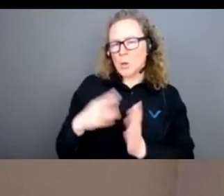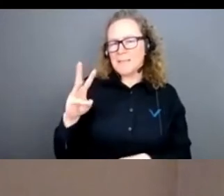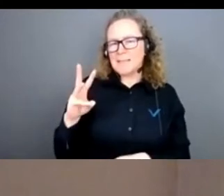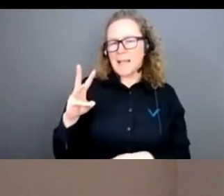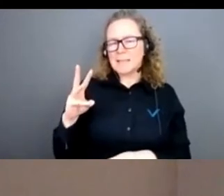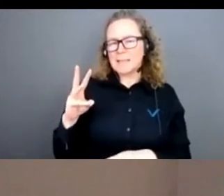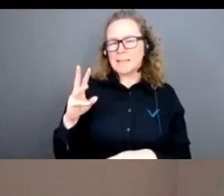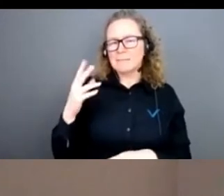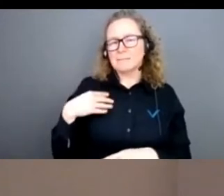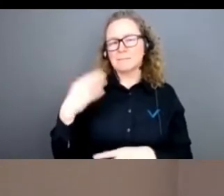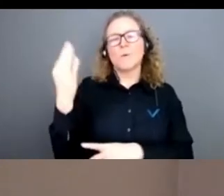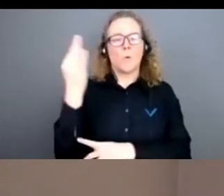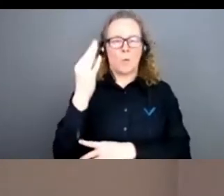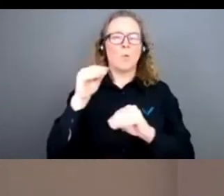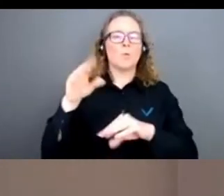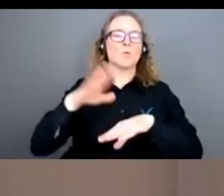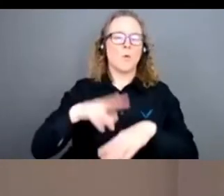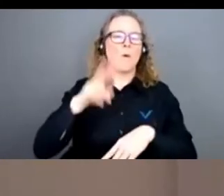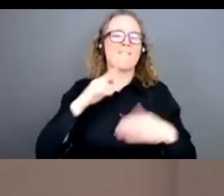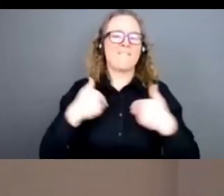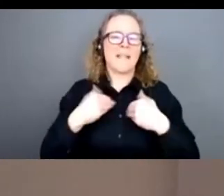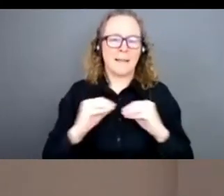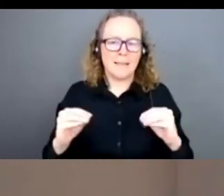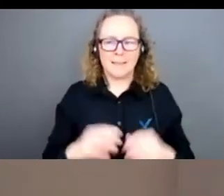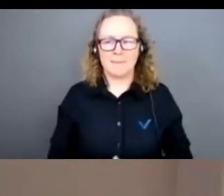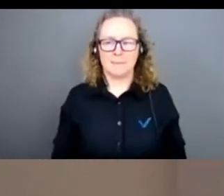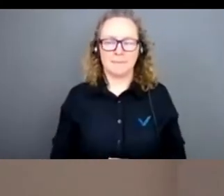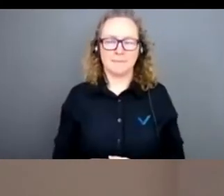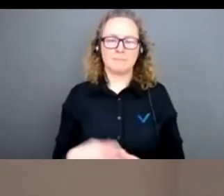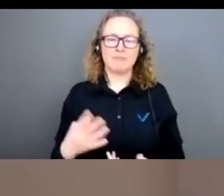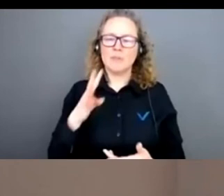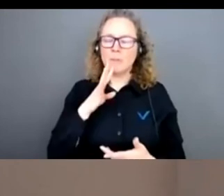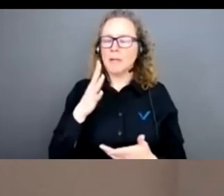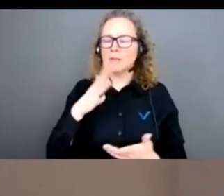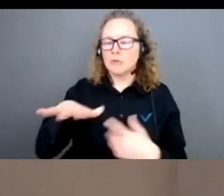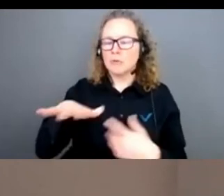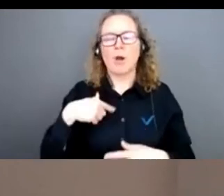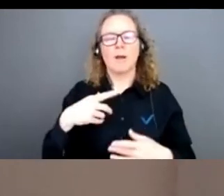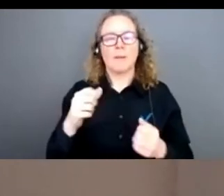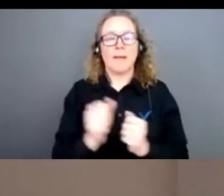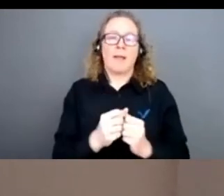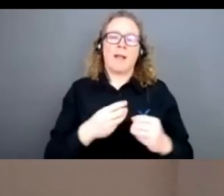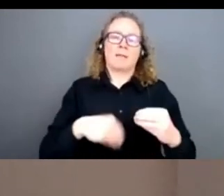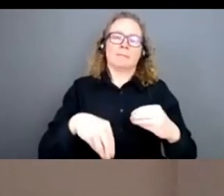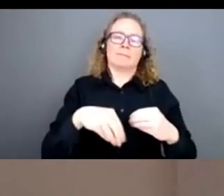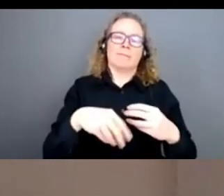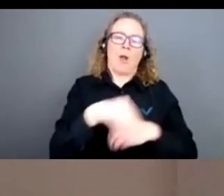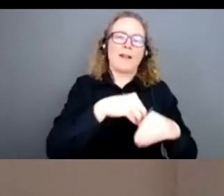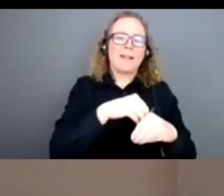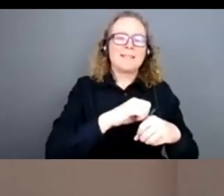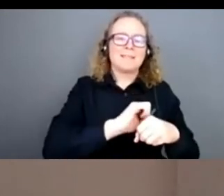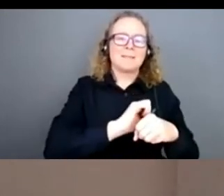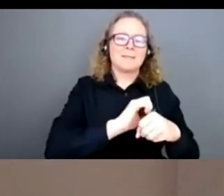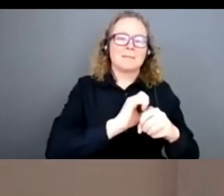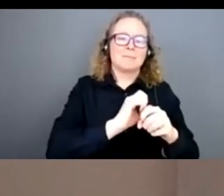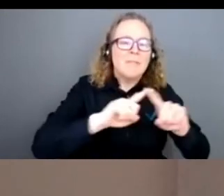le véganisme. Voilà. En parallèle de ça, j'organisais des… Là, avec le Covid,'est évidemment difficile, mais j'organisais des